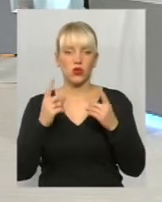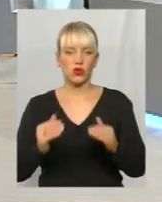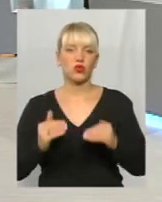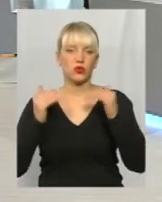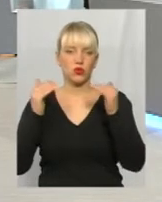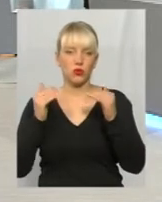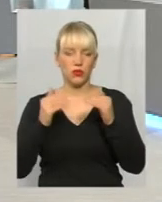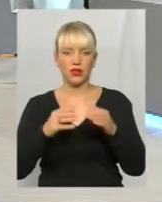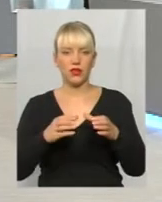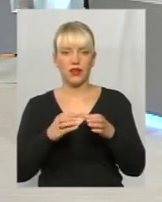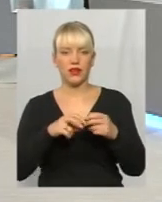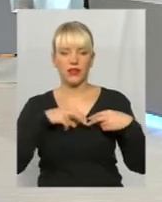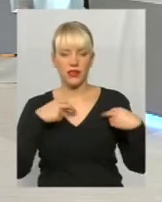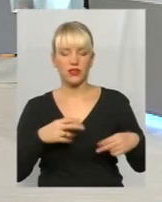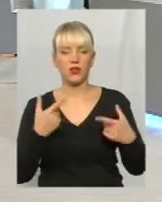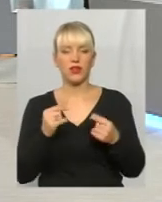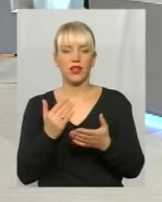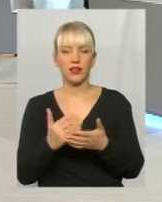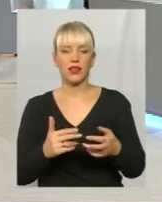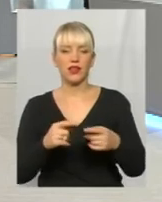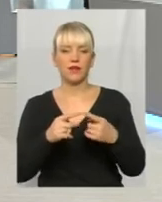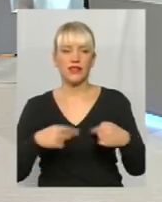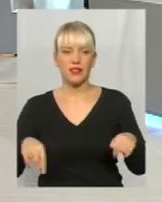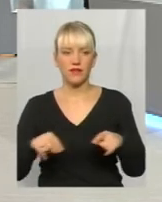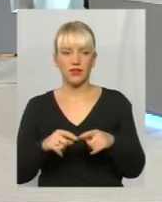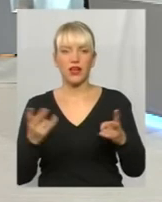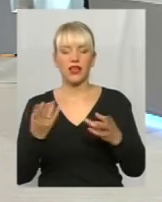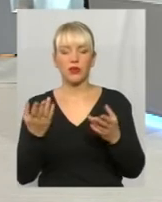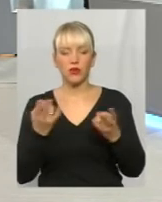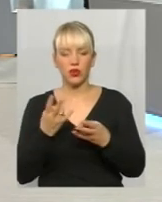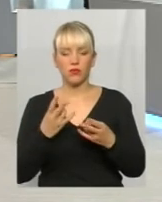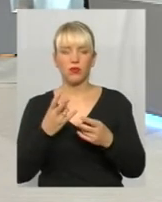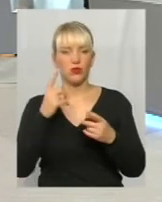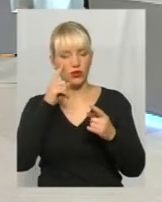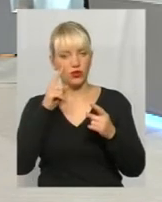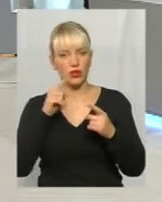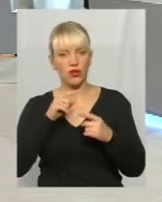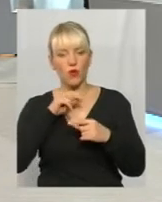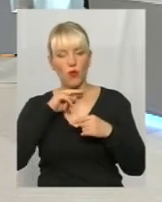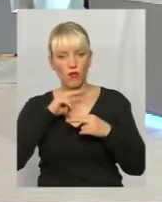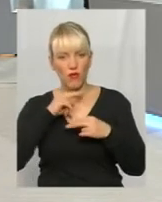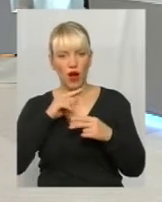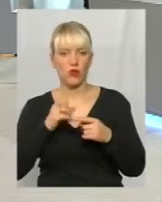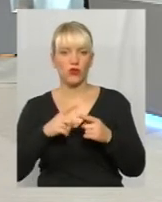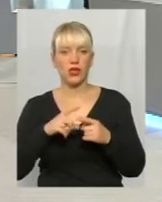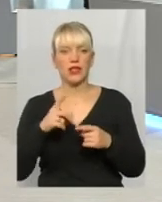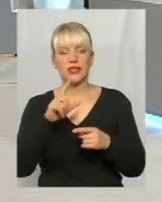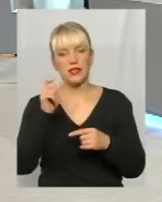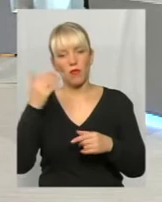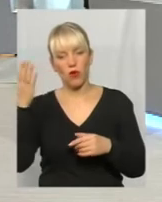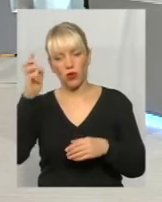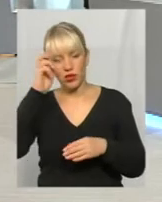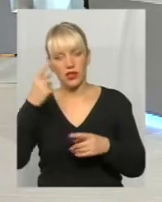сфери, які потребують особливої уваги з боку держави, він потрібний. Просто там потрібний якісний,